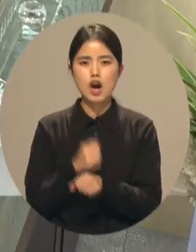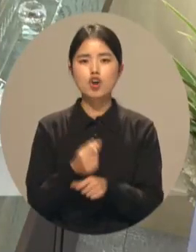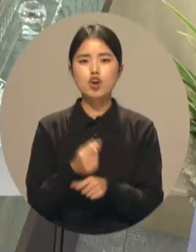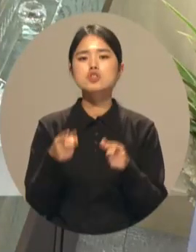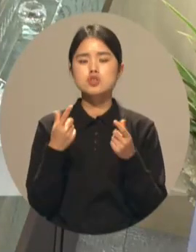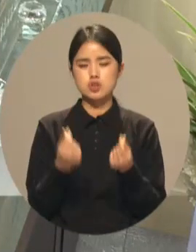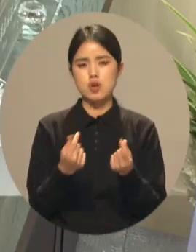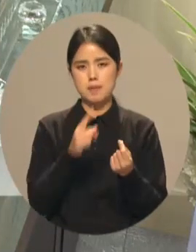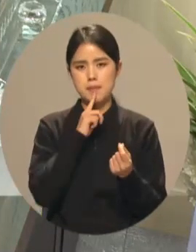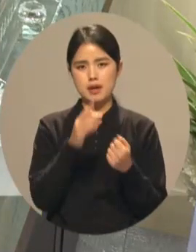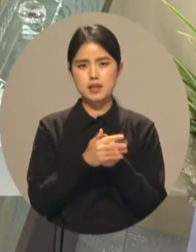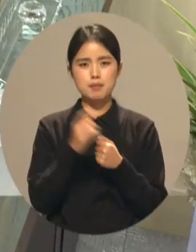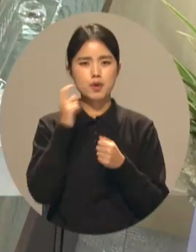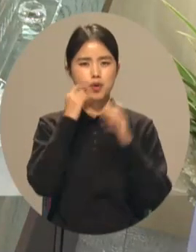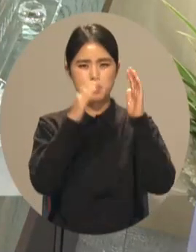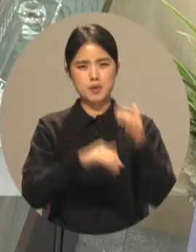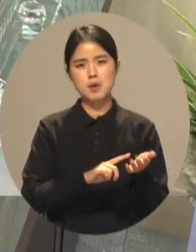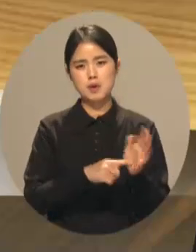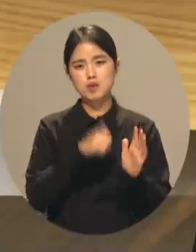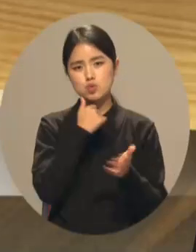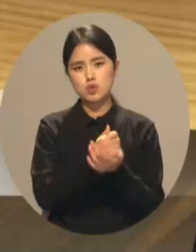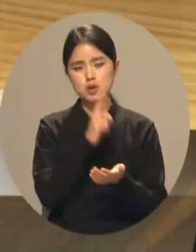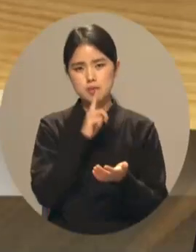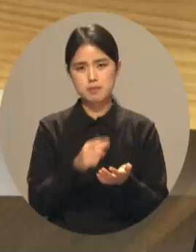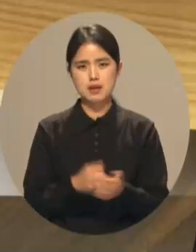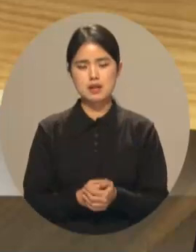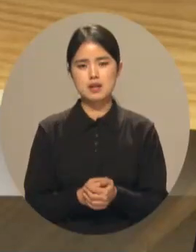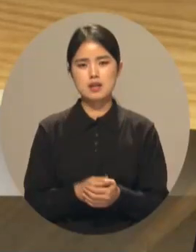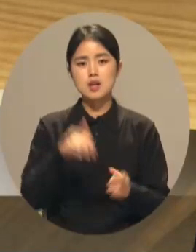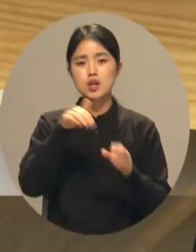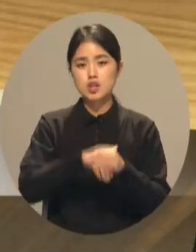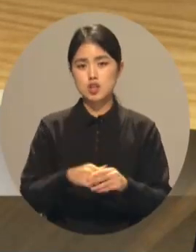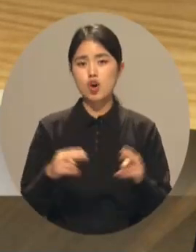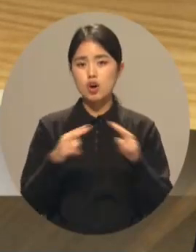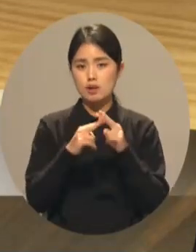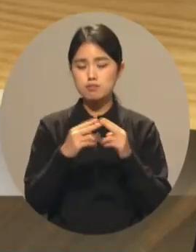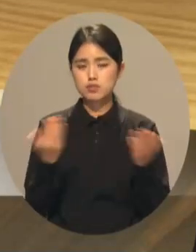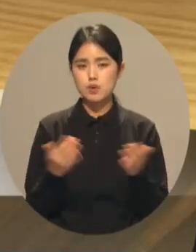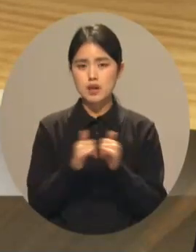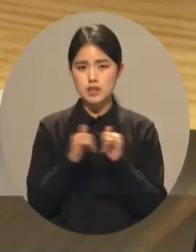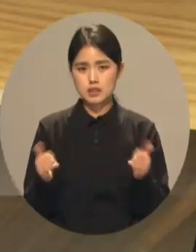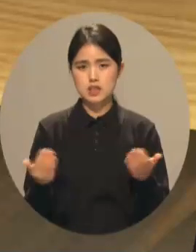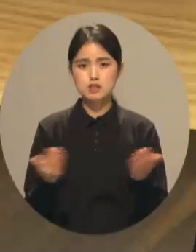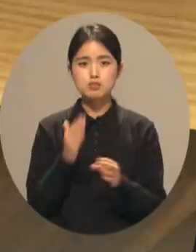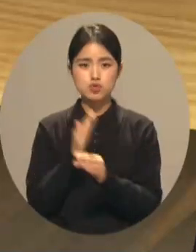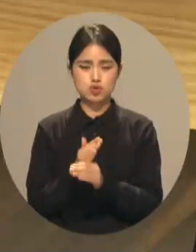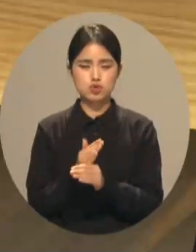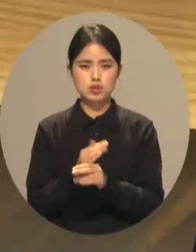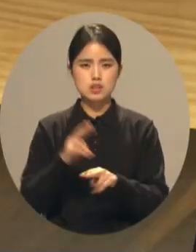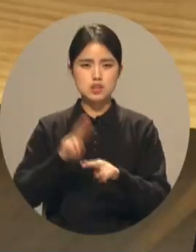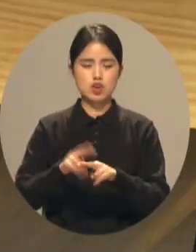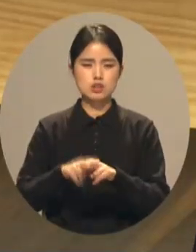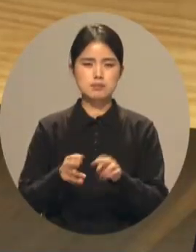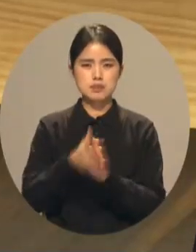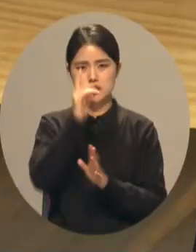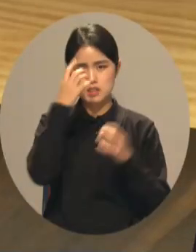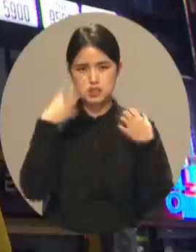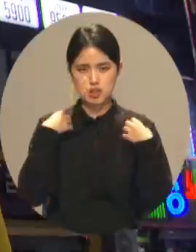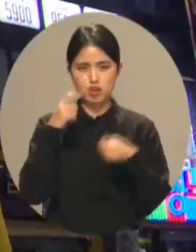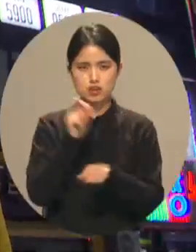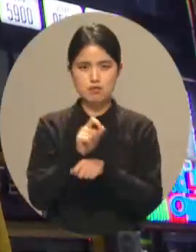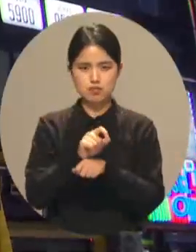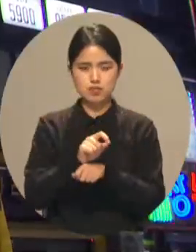앞서 검찰은 지난 8일 이 시장의 선거캠프 관계자가 근무하고 있는 정읍시청 사무실 등을 압수수색한